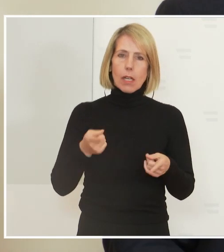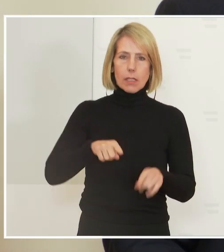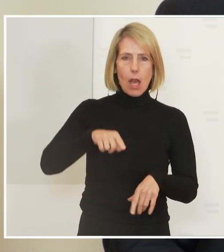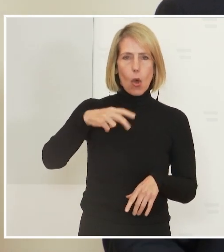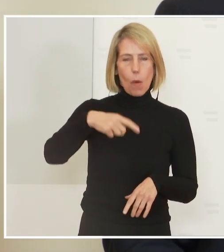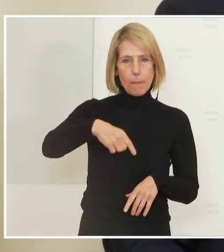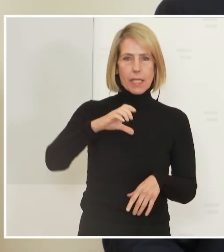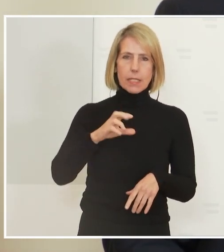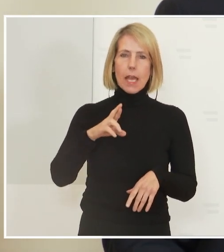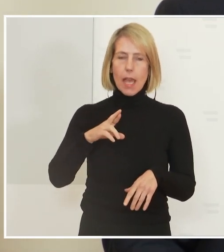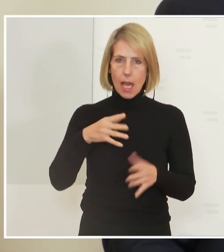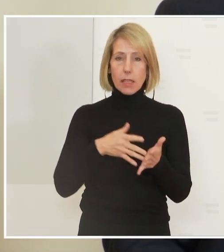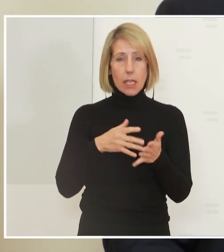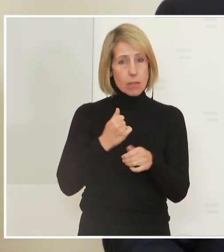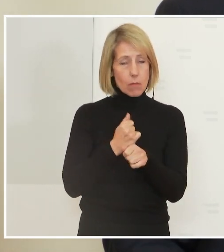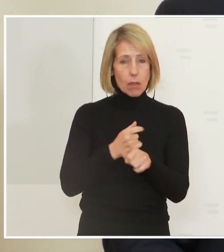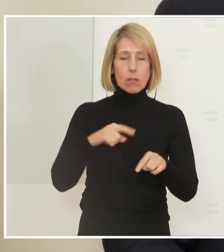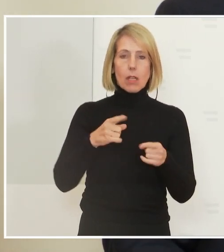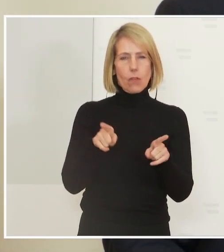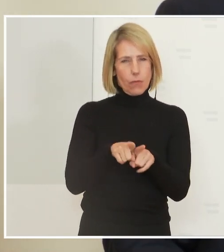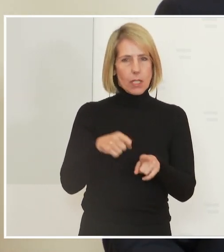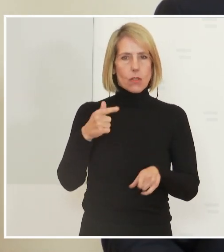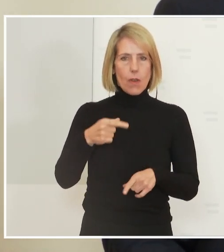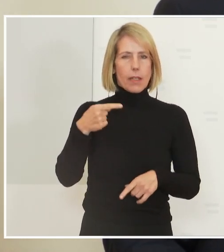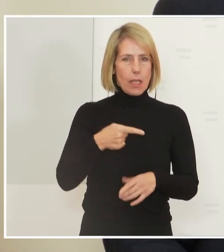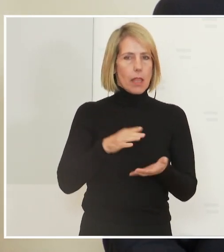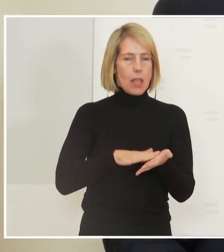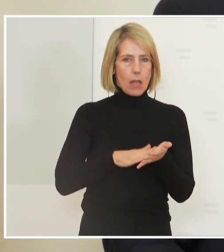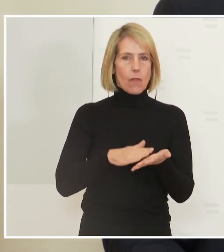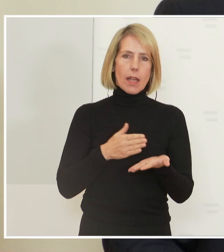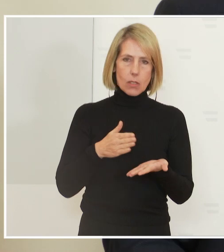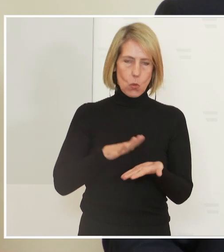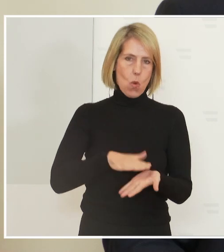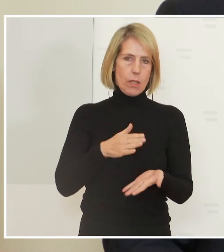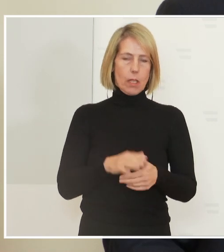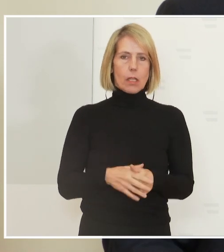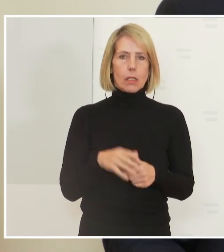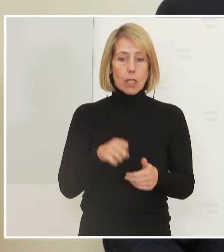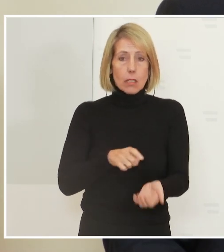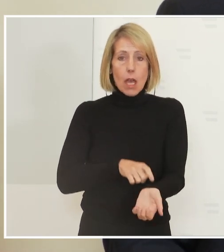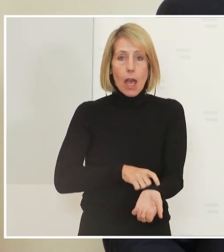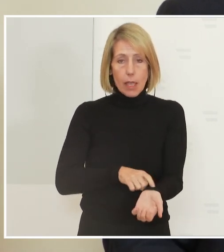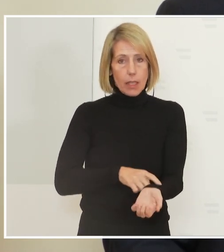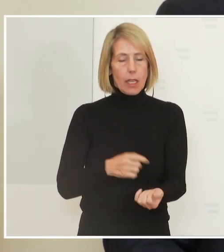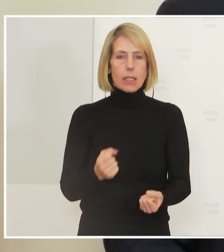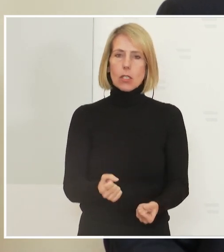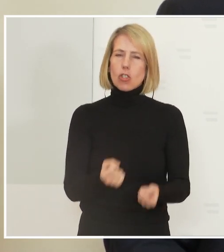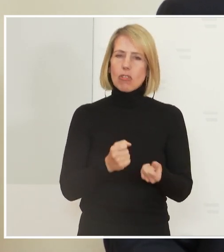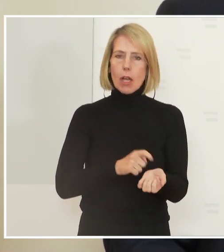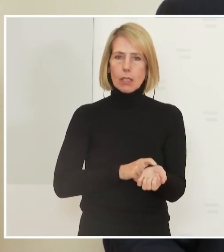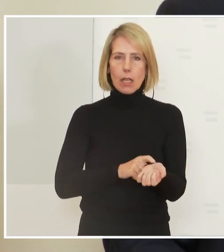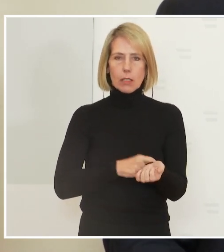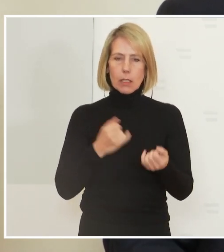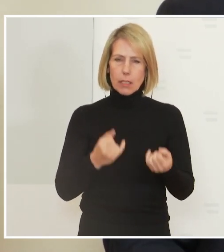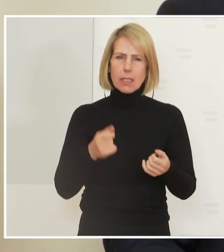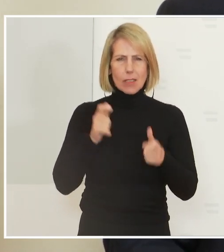erachtet, dass hätten sie einen 2G-Nachweis. Das Ganze dient als Anreiz, als starker Anreiz, dass Menschen sich